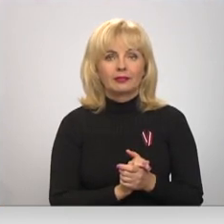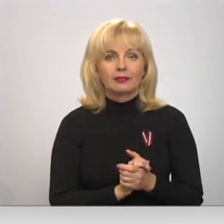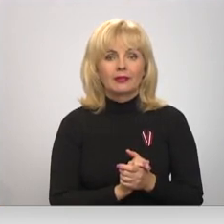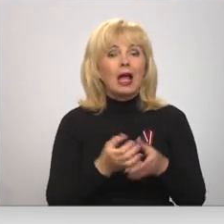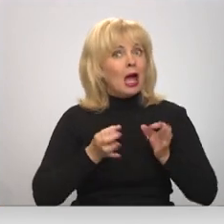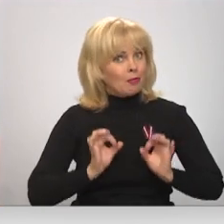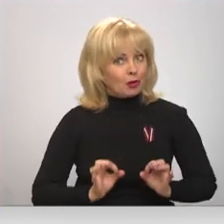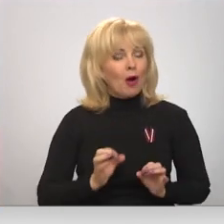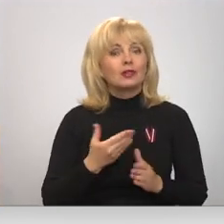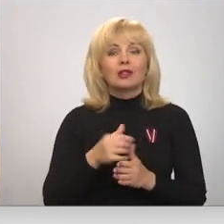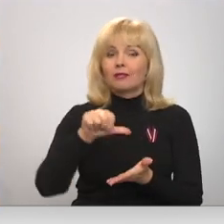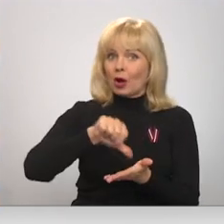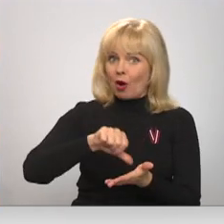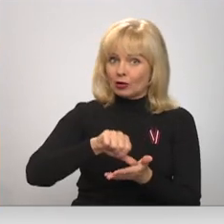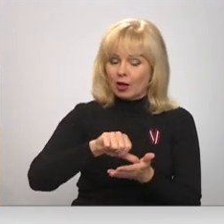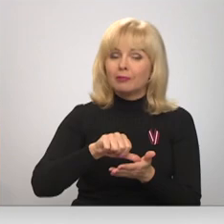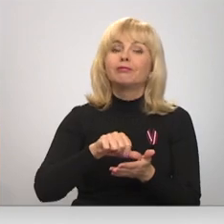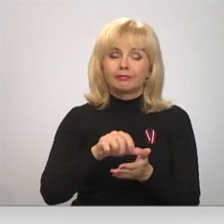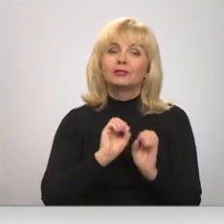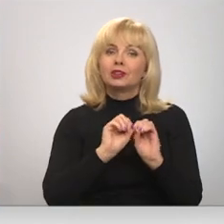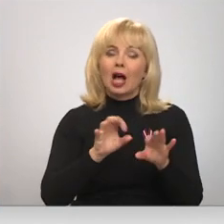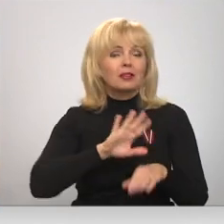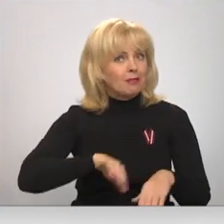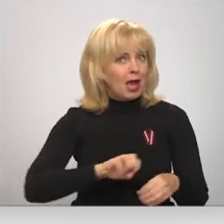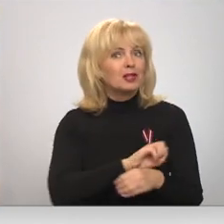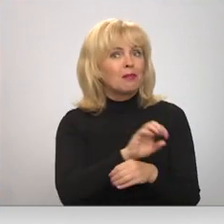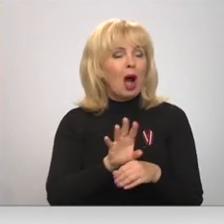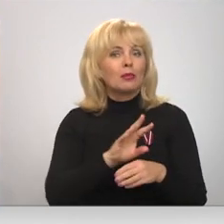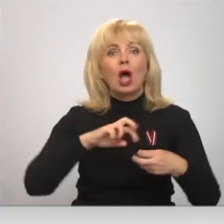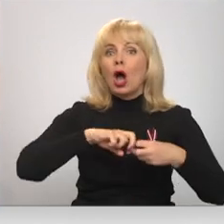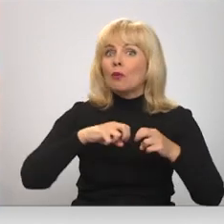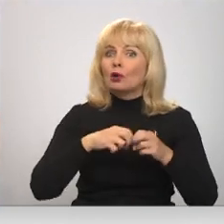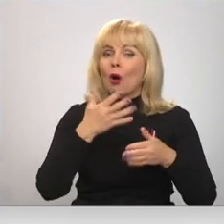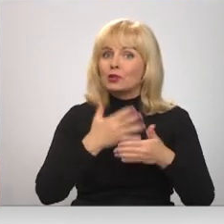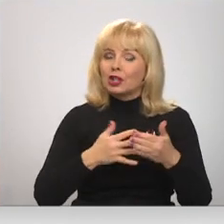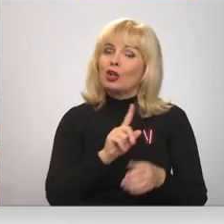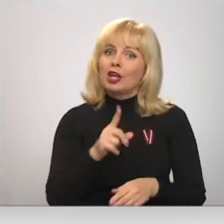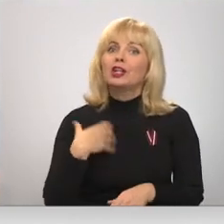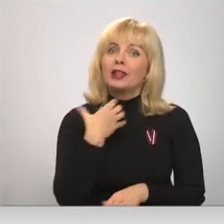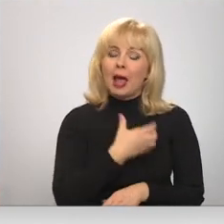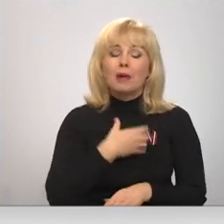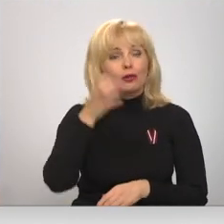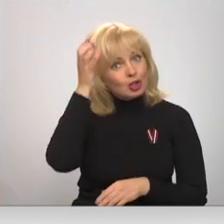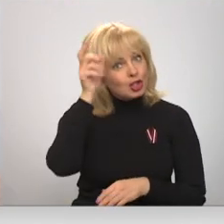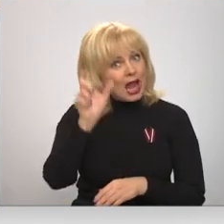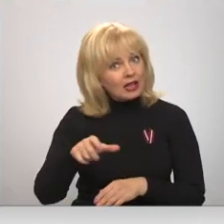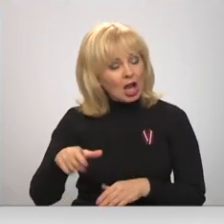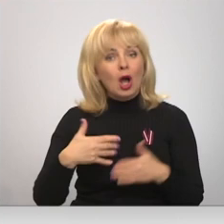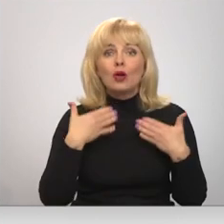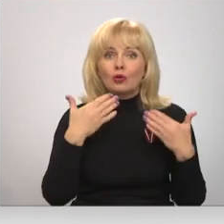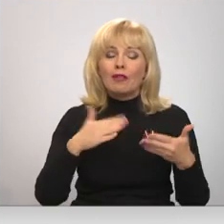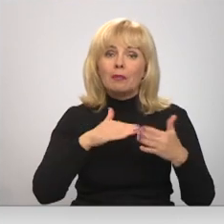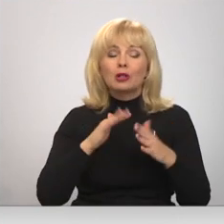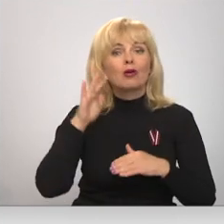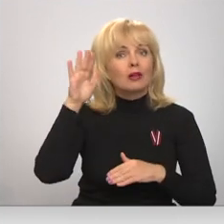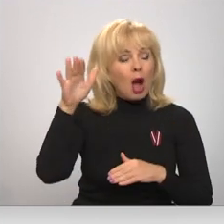Profesors savā runā akcentēja – arī bez pandēmijas problēma risināšanā nepieciešama zinātnieki un novēlēja pilsētētos